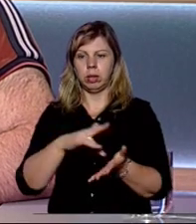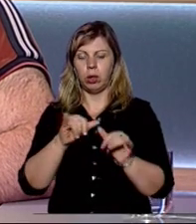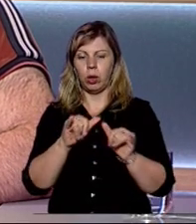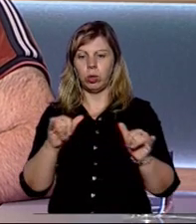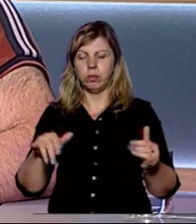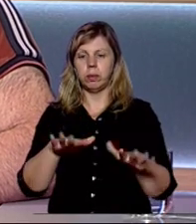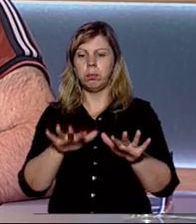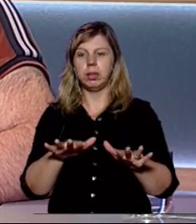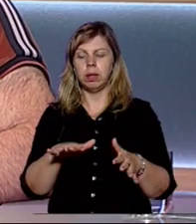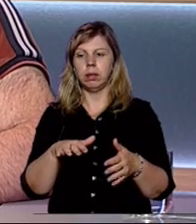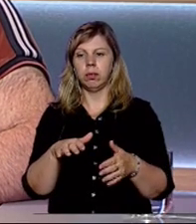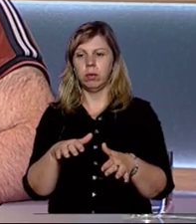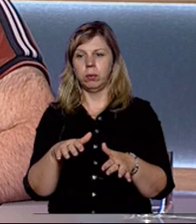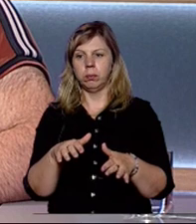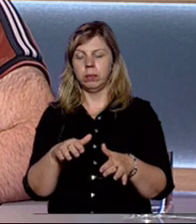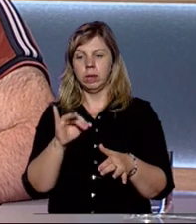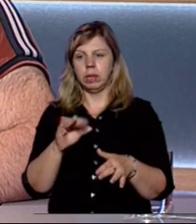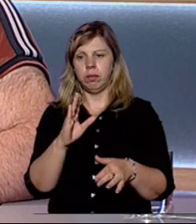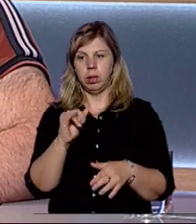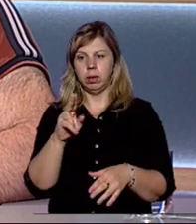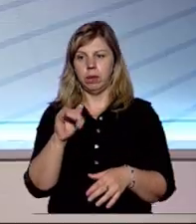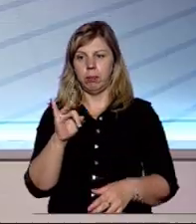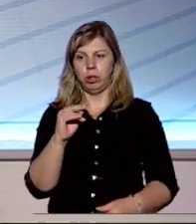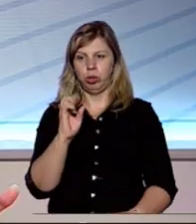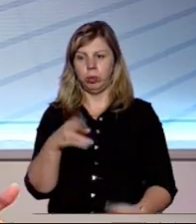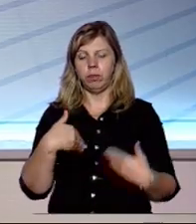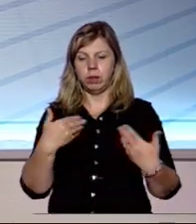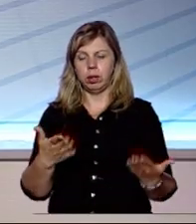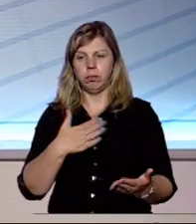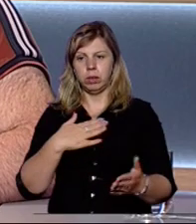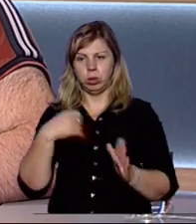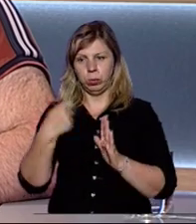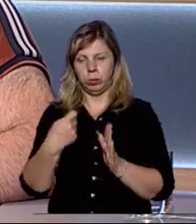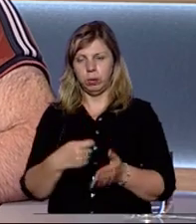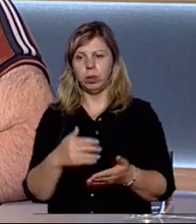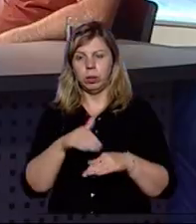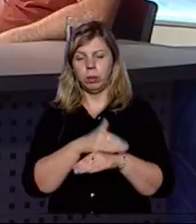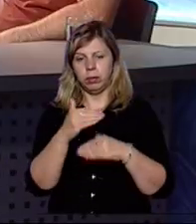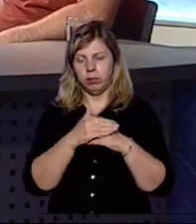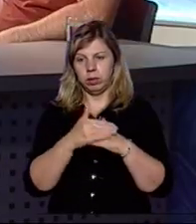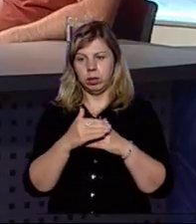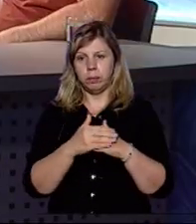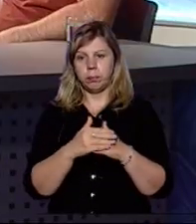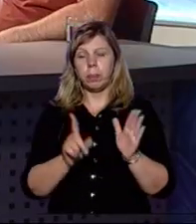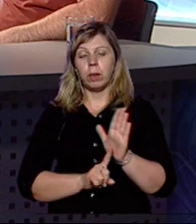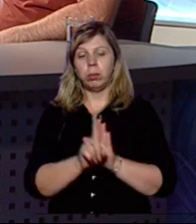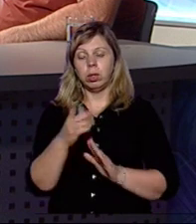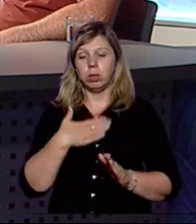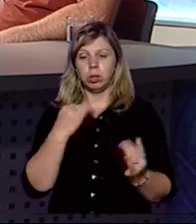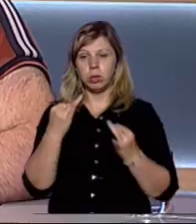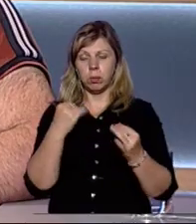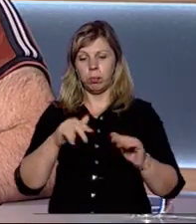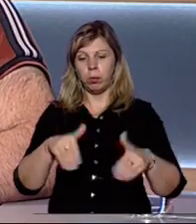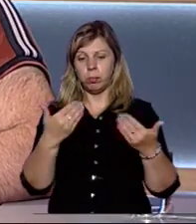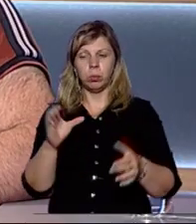розвитку місцевого саморядування Іваном Дем'янчуком. Вітаю вас у нашій студії. Доброго вечора. А до початку нашої розмови я